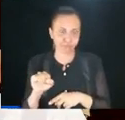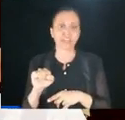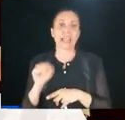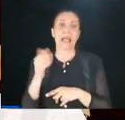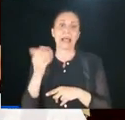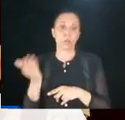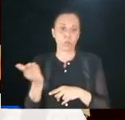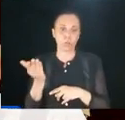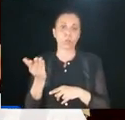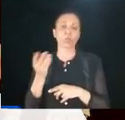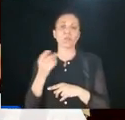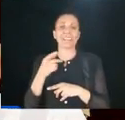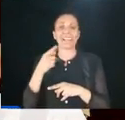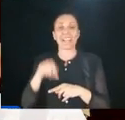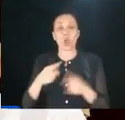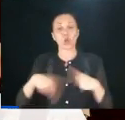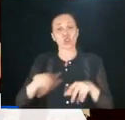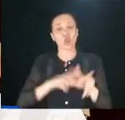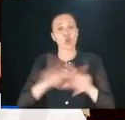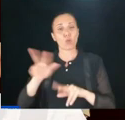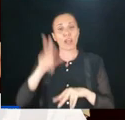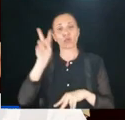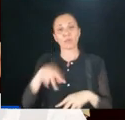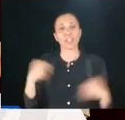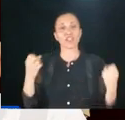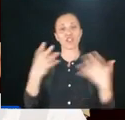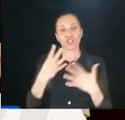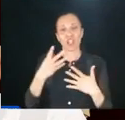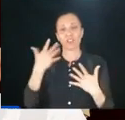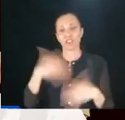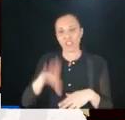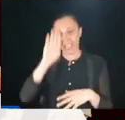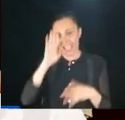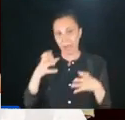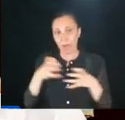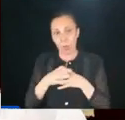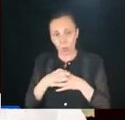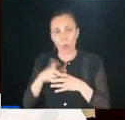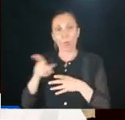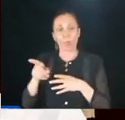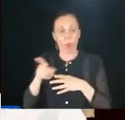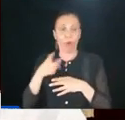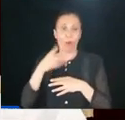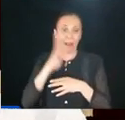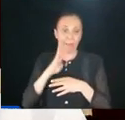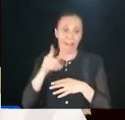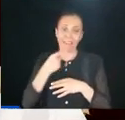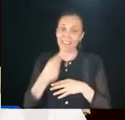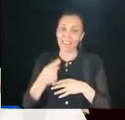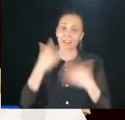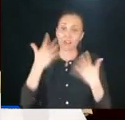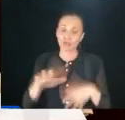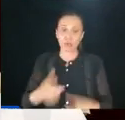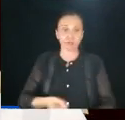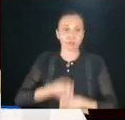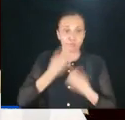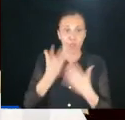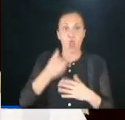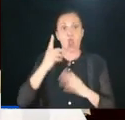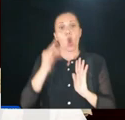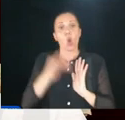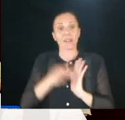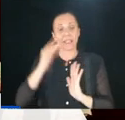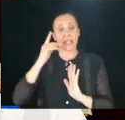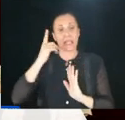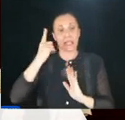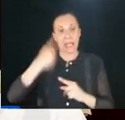Io voglio ricordare che questo consiglio comunale dal 2019, lo diceva anche il capogruppo Barberi, si è già espresso due volte con ordini